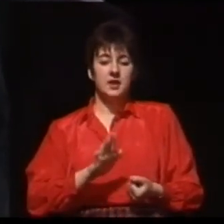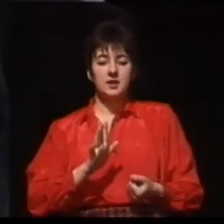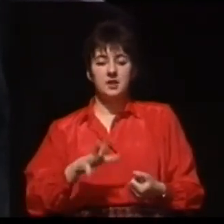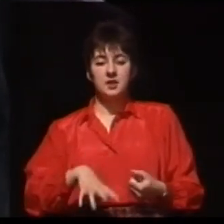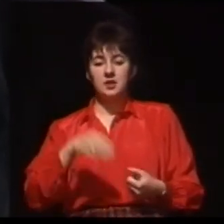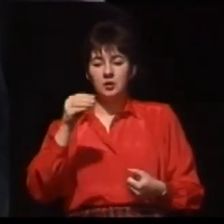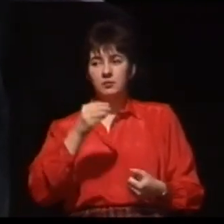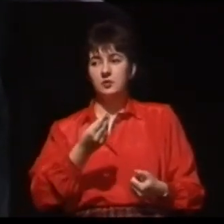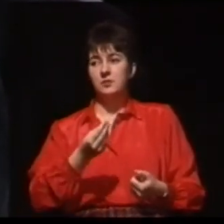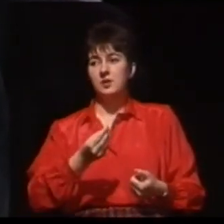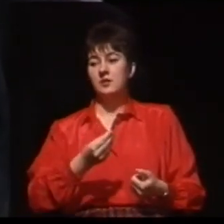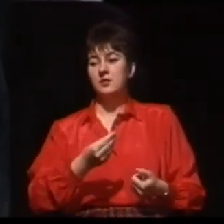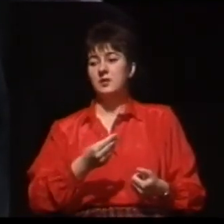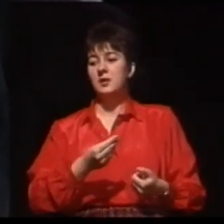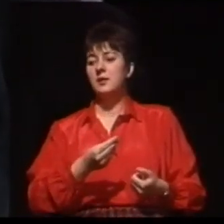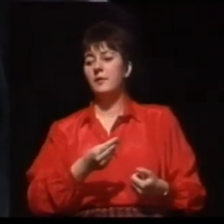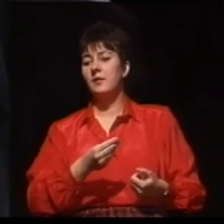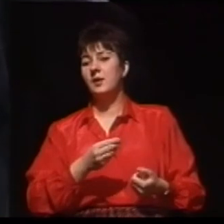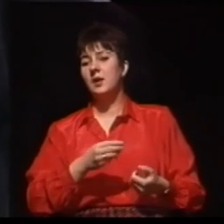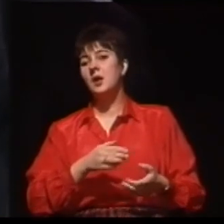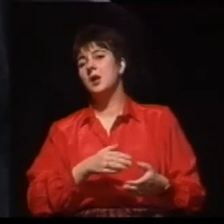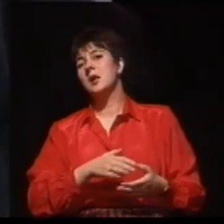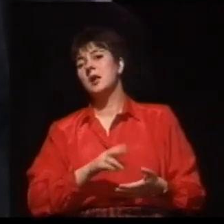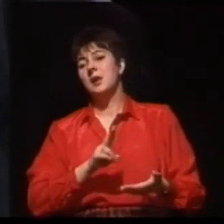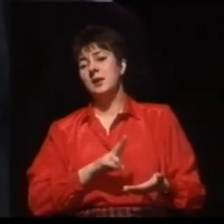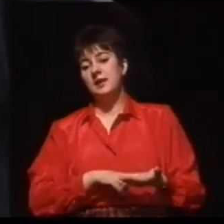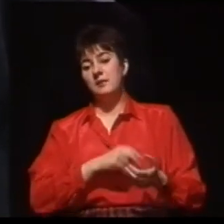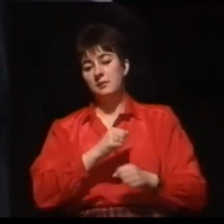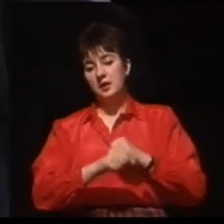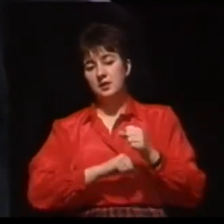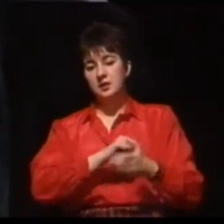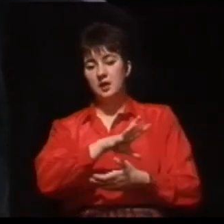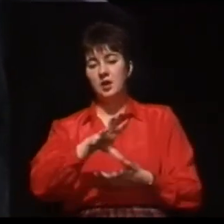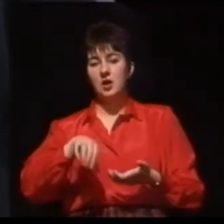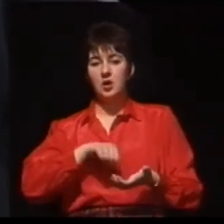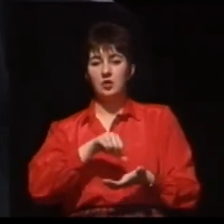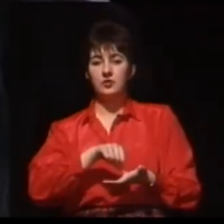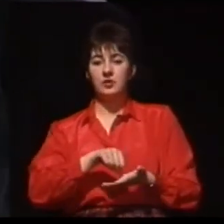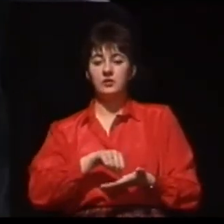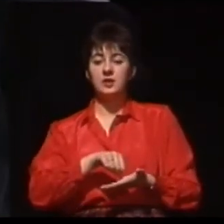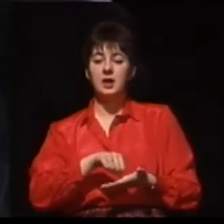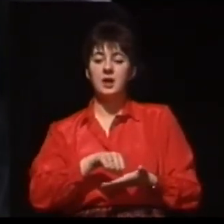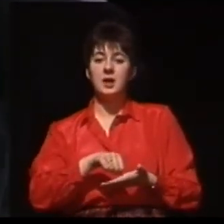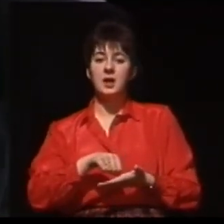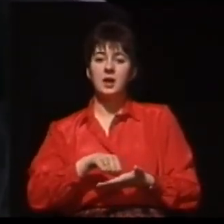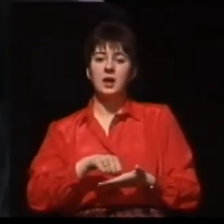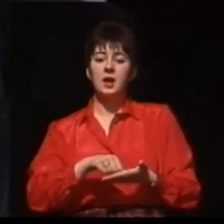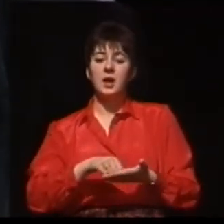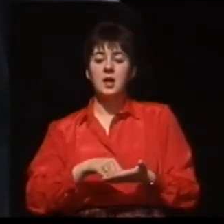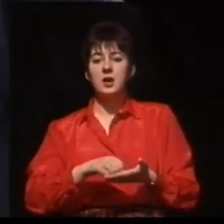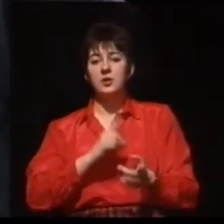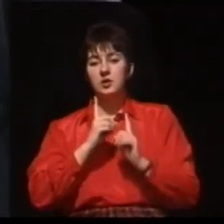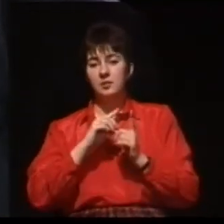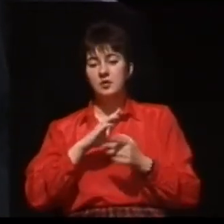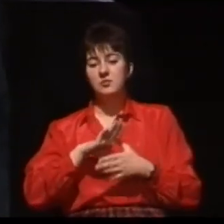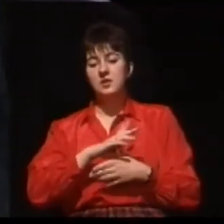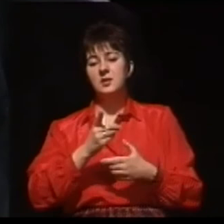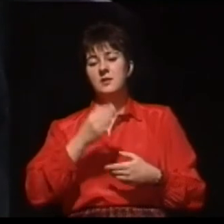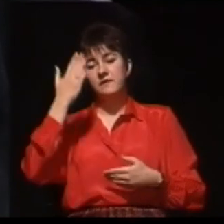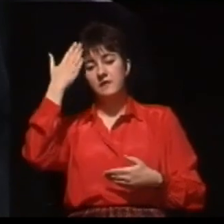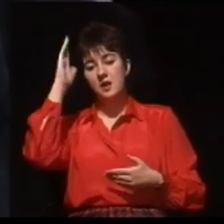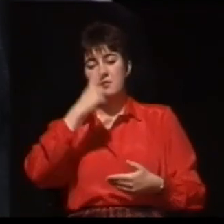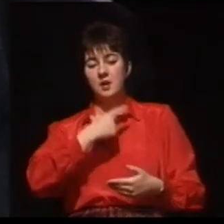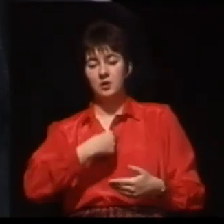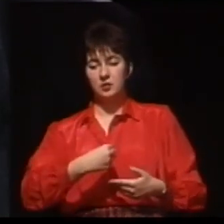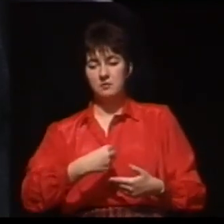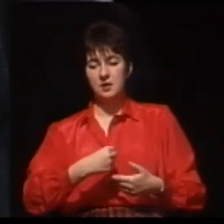uzyskaliśmy od Państwowego Funduszu Rehabilitacji, który tam miał swoje biura w trakcie remontu. I to nam udostępniono. To w ciągu dwóch miesięcy zostało